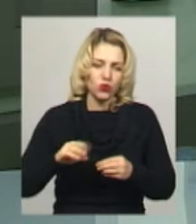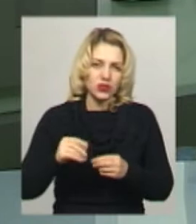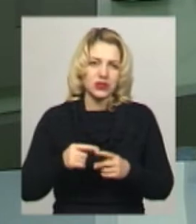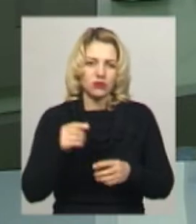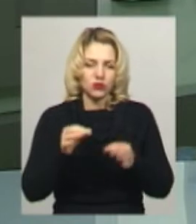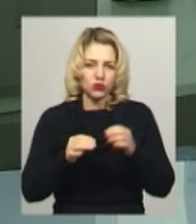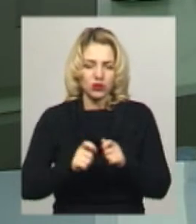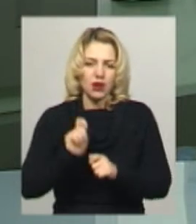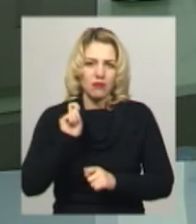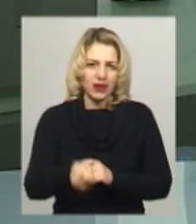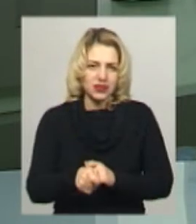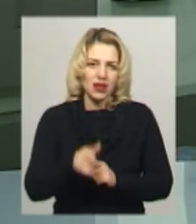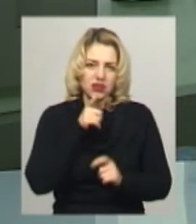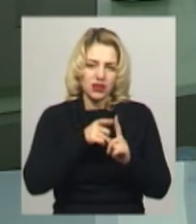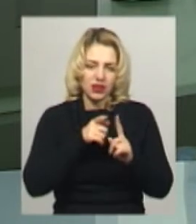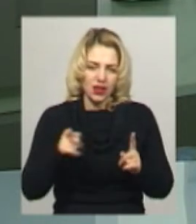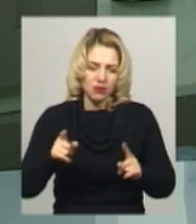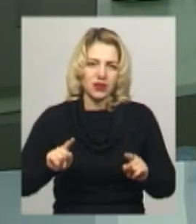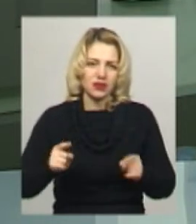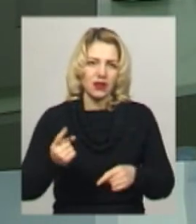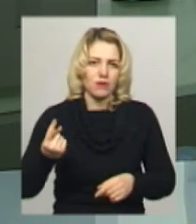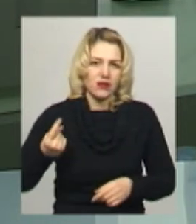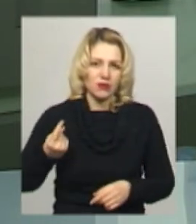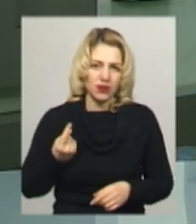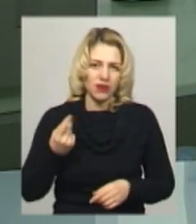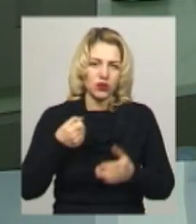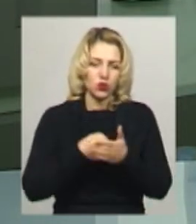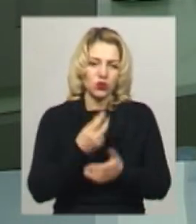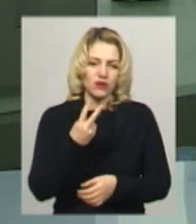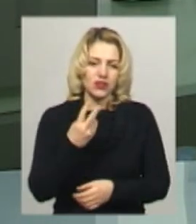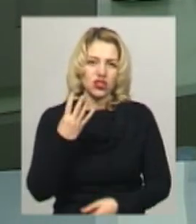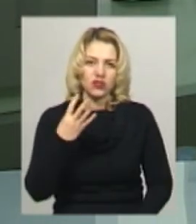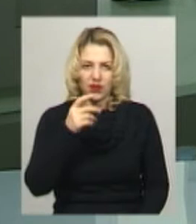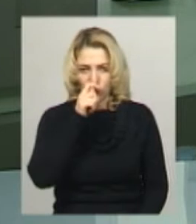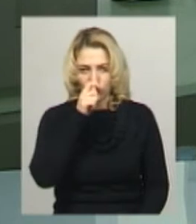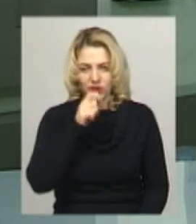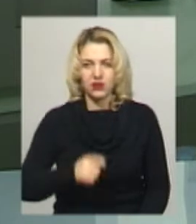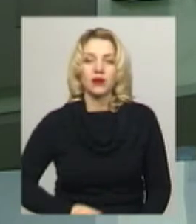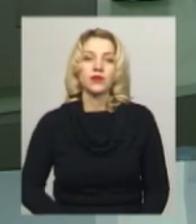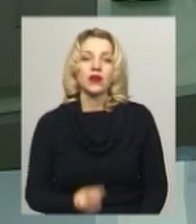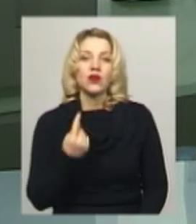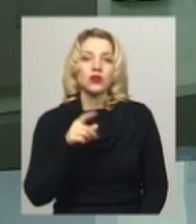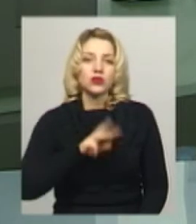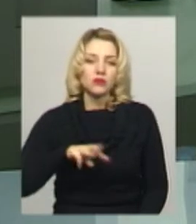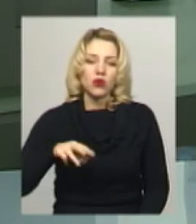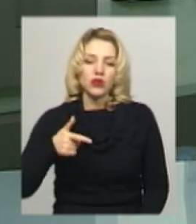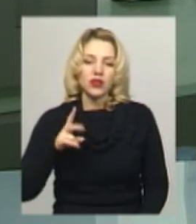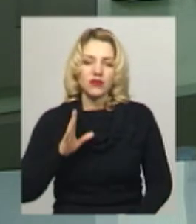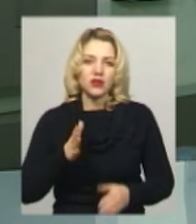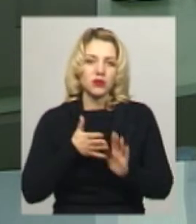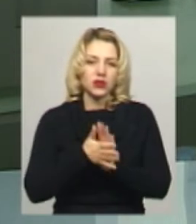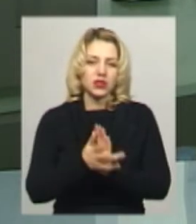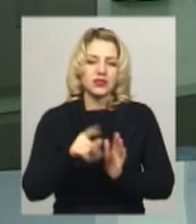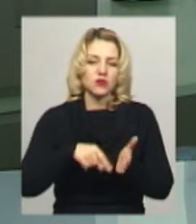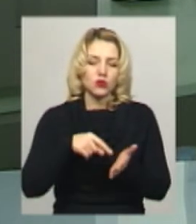суду призначили термін тримання під вартою до 24 квітня. Один мільйон гривень піде цього року з